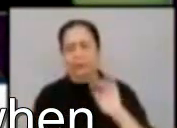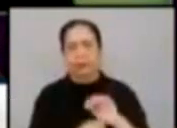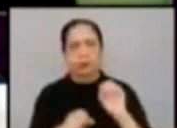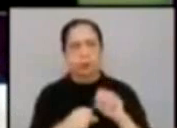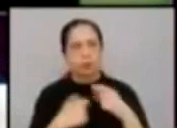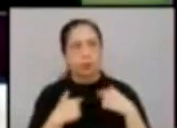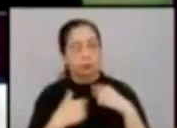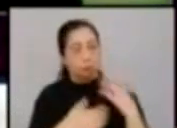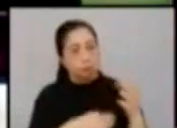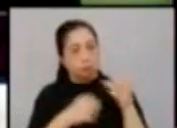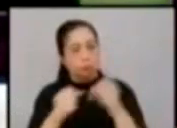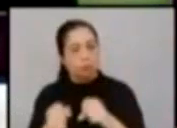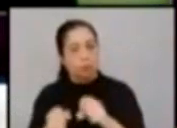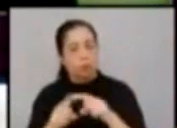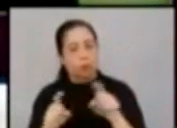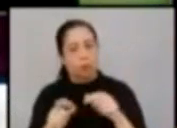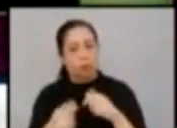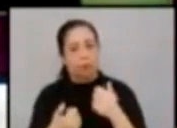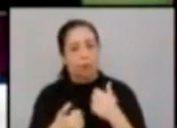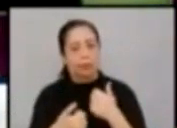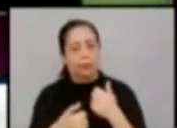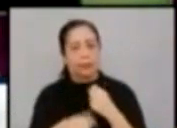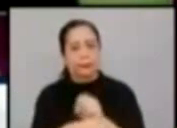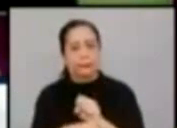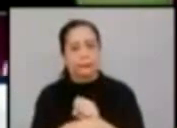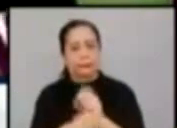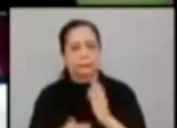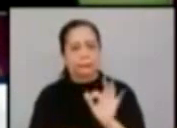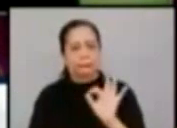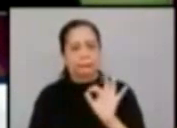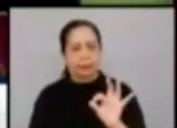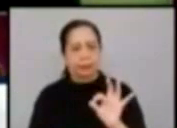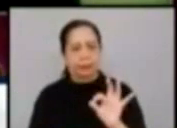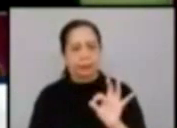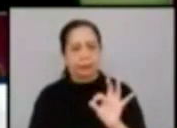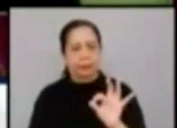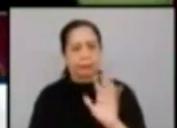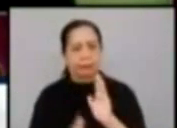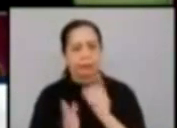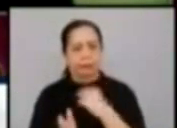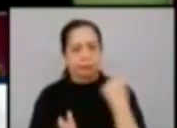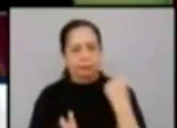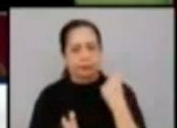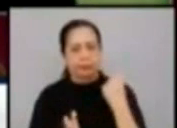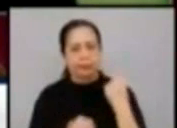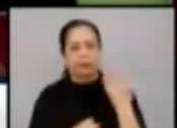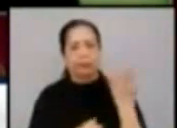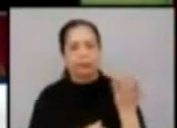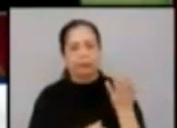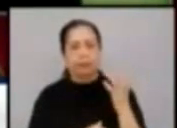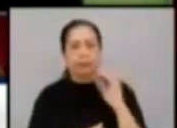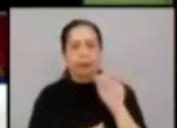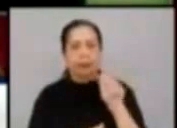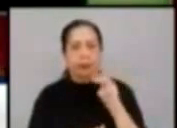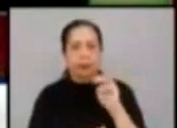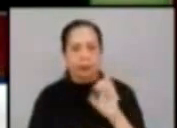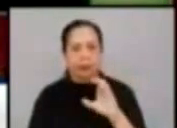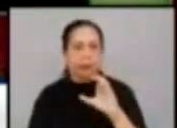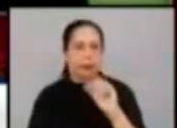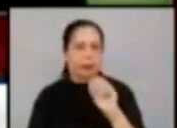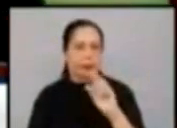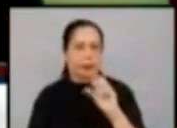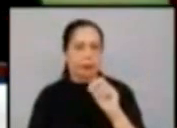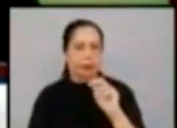po ako, naging pleased po ako noong 1989. I was ordained by His Eminence Jaime Cardinal